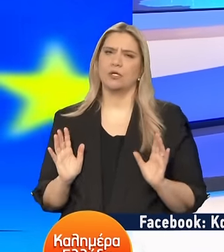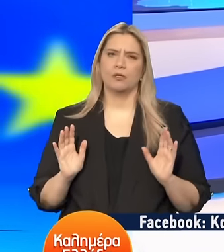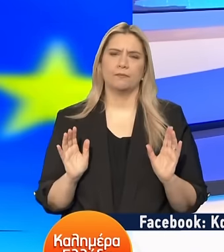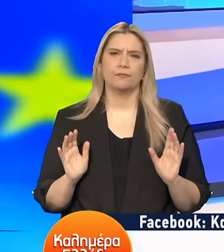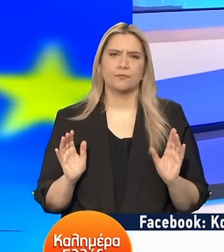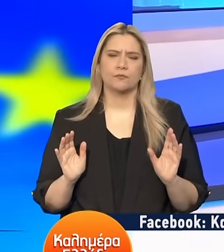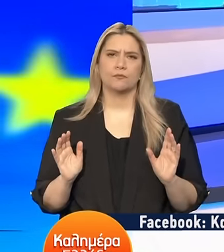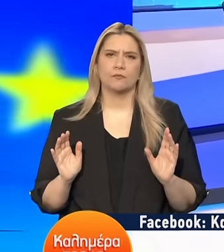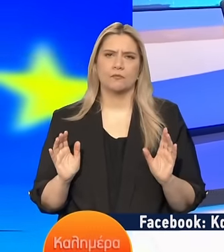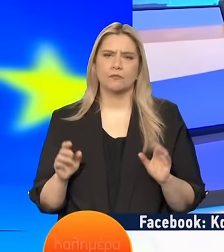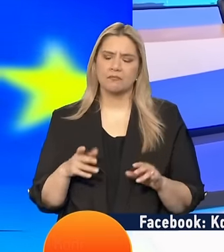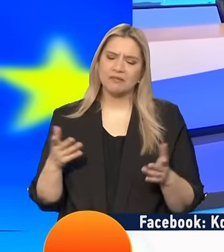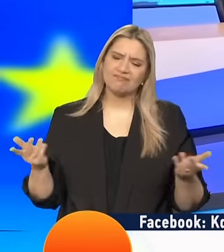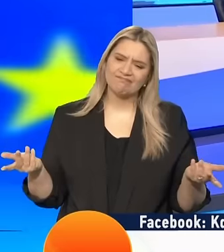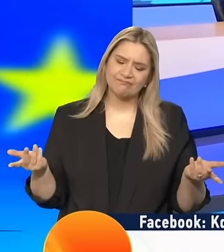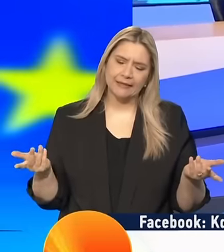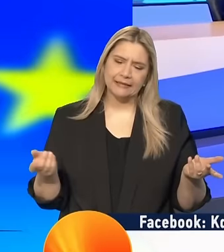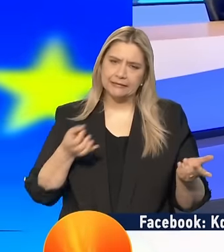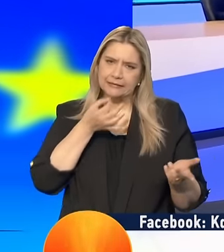Αυτό δεν θέλω να το χαρατηρίζω Αλλά ξέρετε